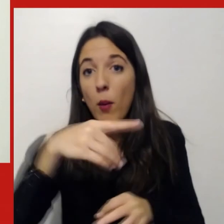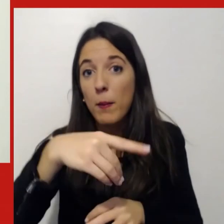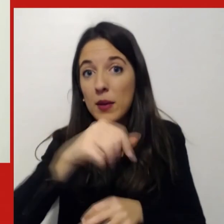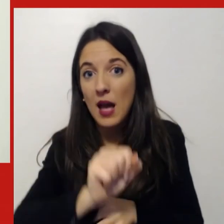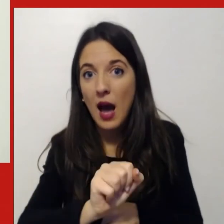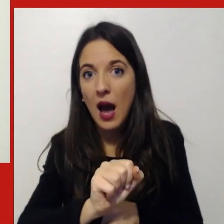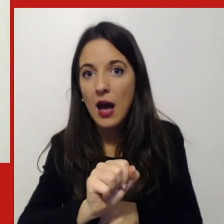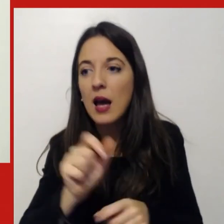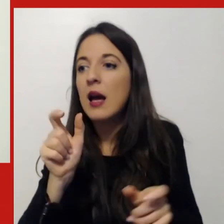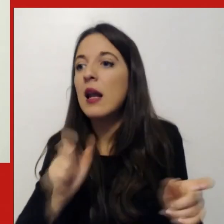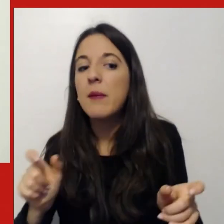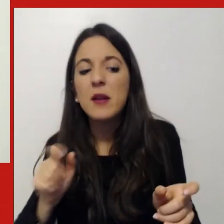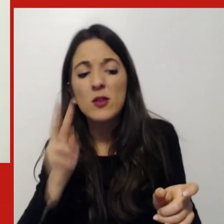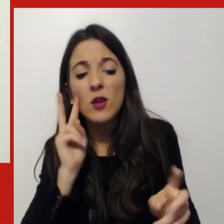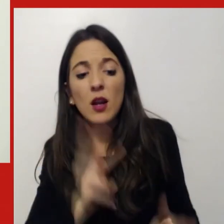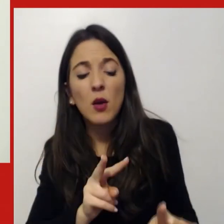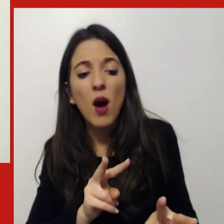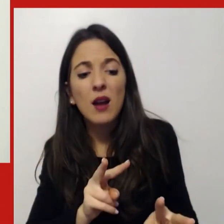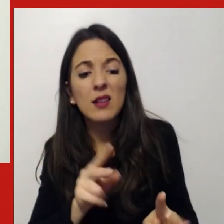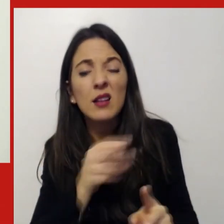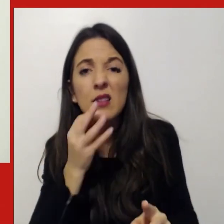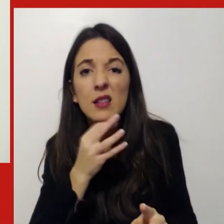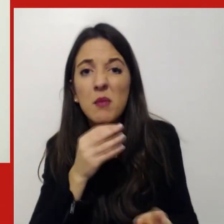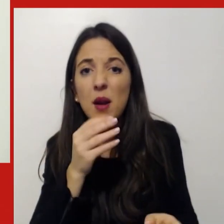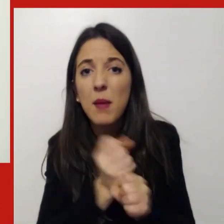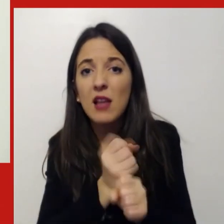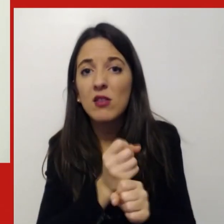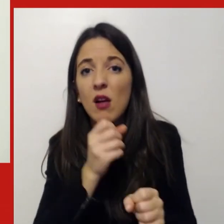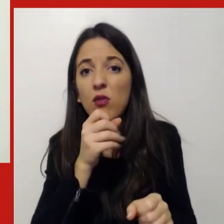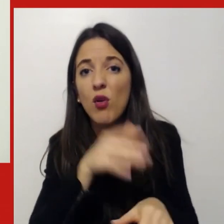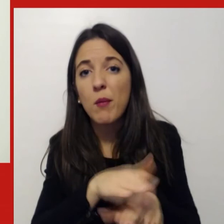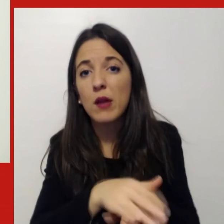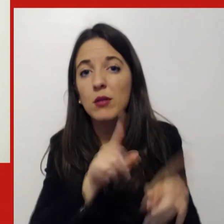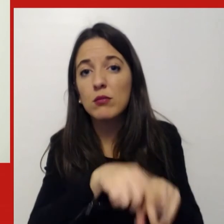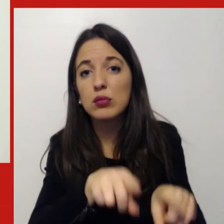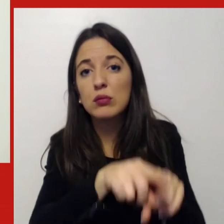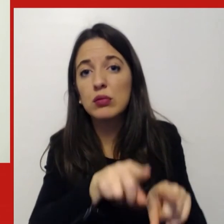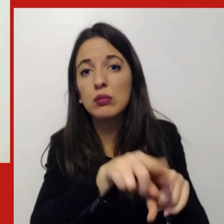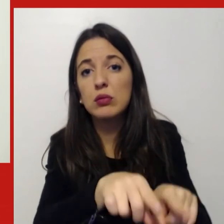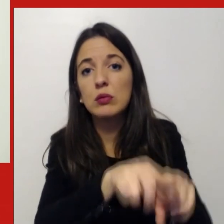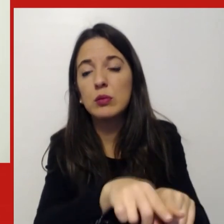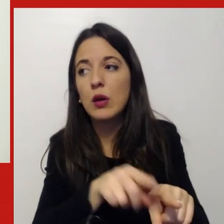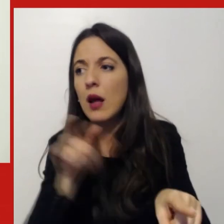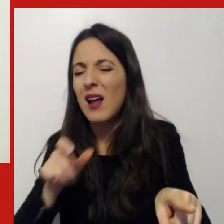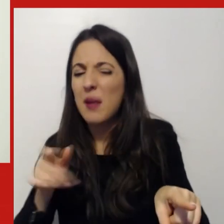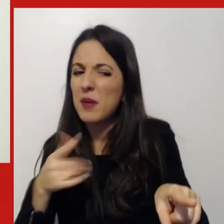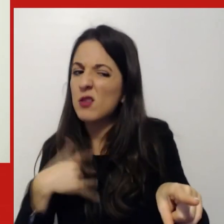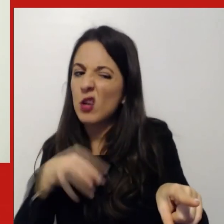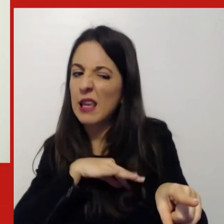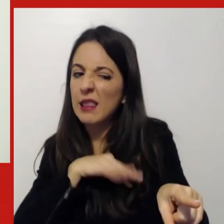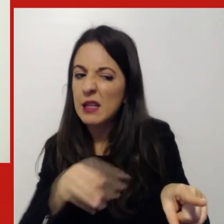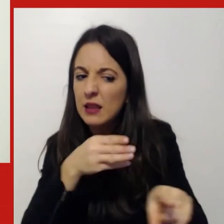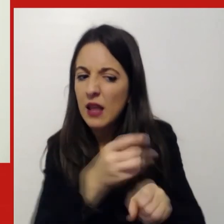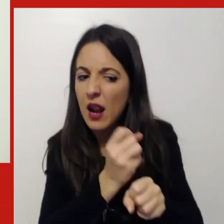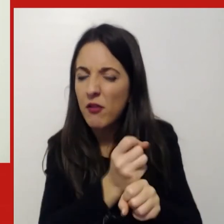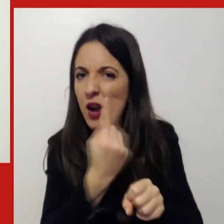talenti e questo sarebbe difficilissimo infine l'impatto sull'economia reale